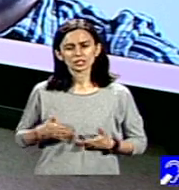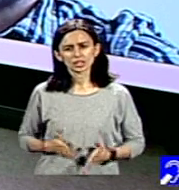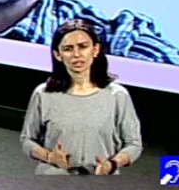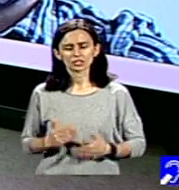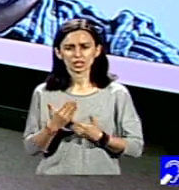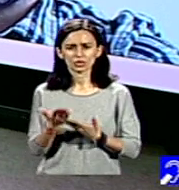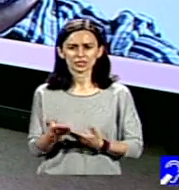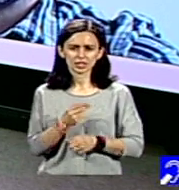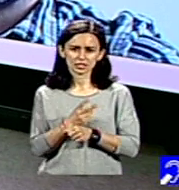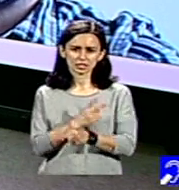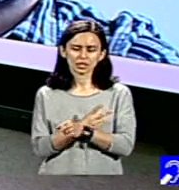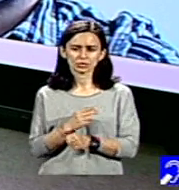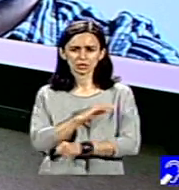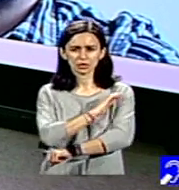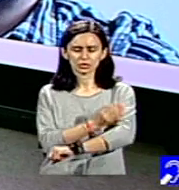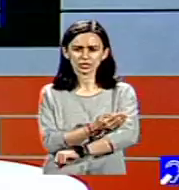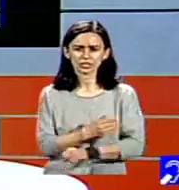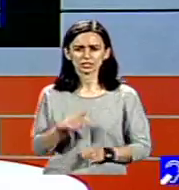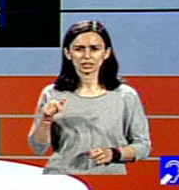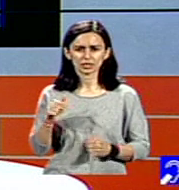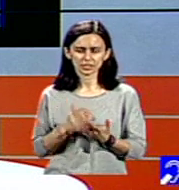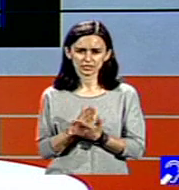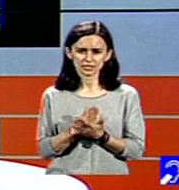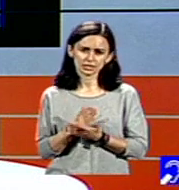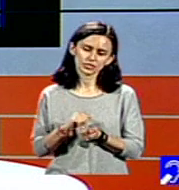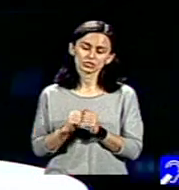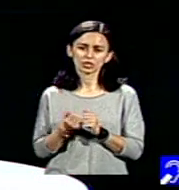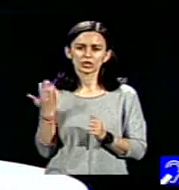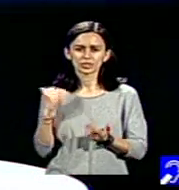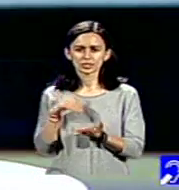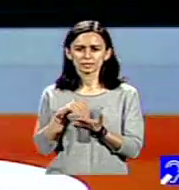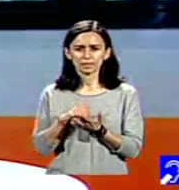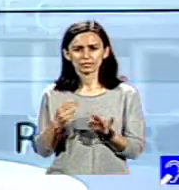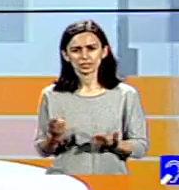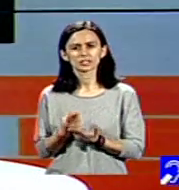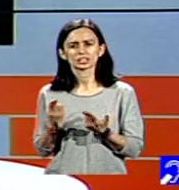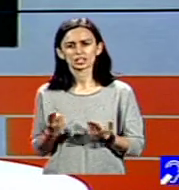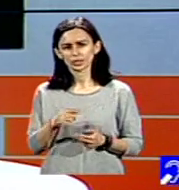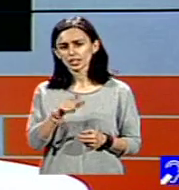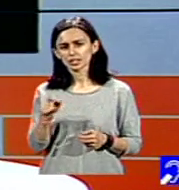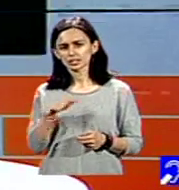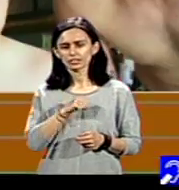statul, autoritățile un astfel de serviciu sau ați fost nevoiți să căutați voi singuri?